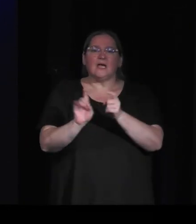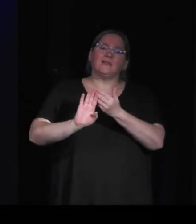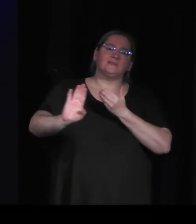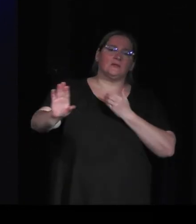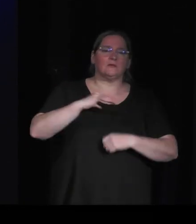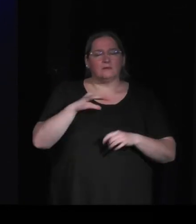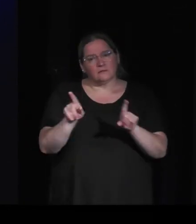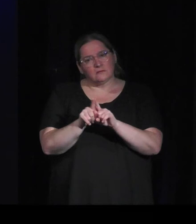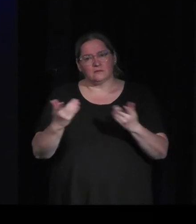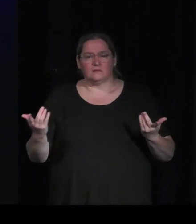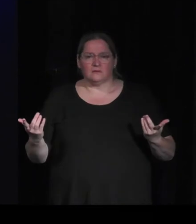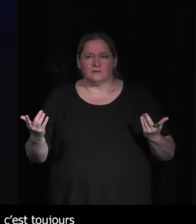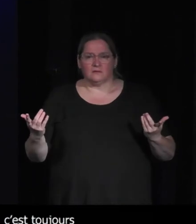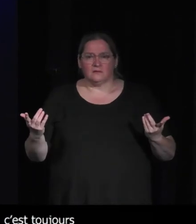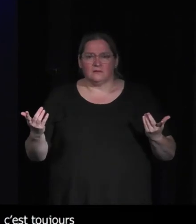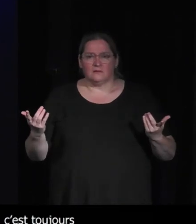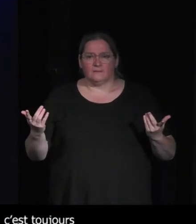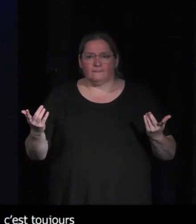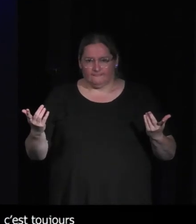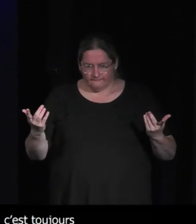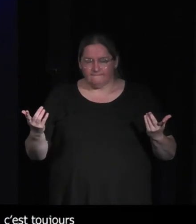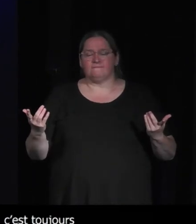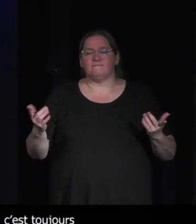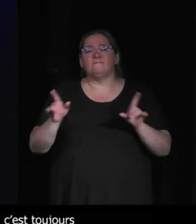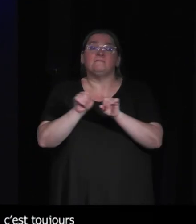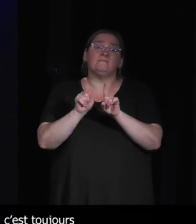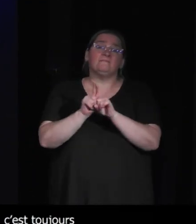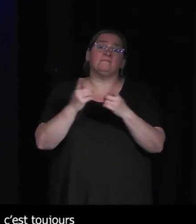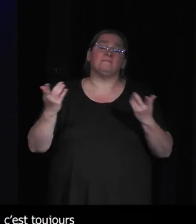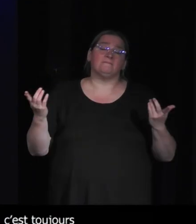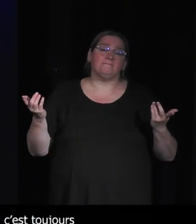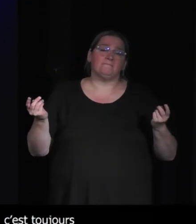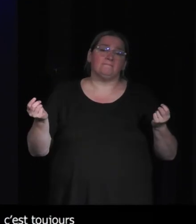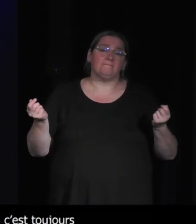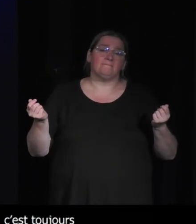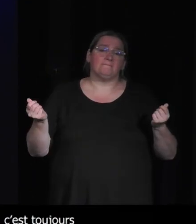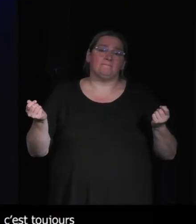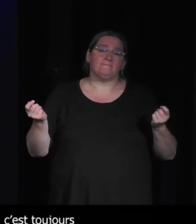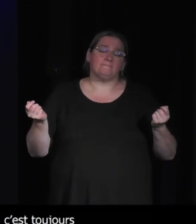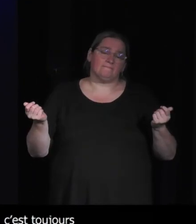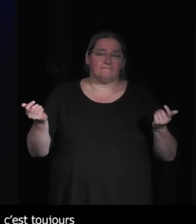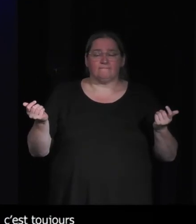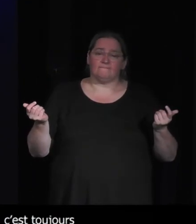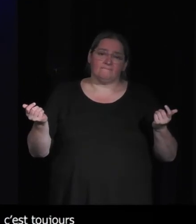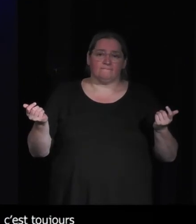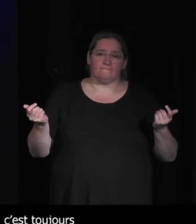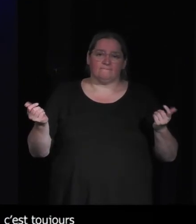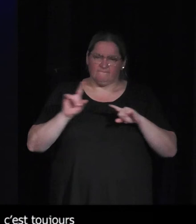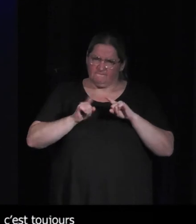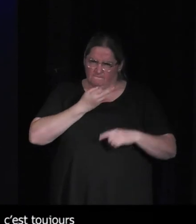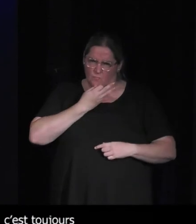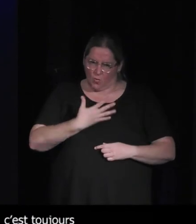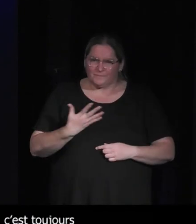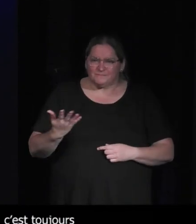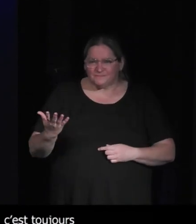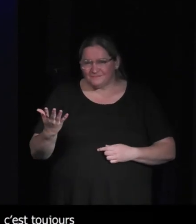par rapport au personnage au protagoniste et donc une des grandes disons un phénomène amusant c'est celui